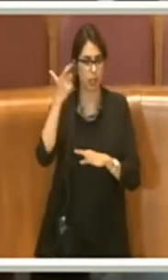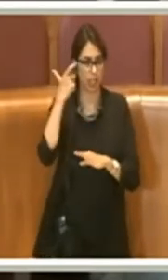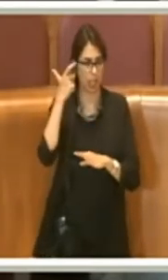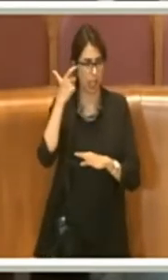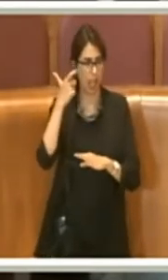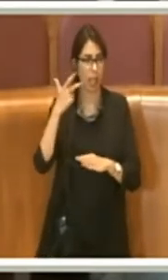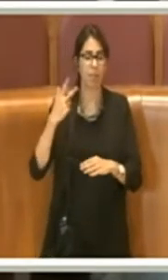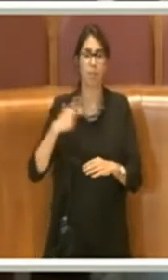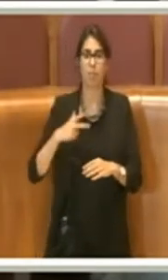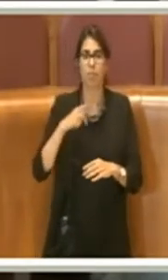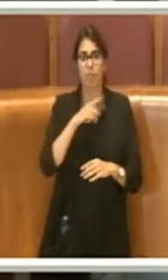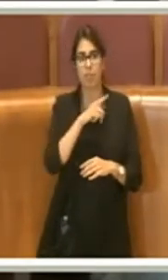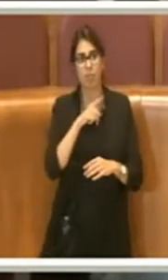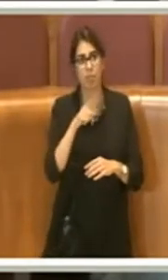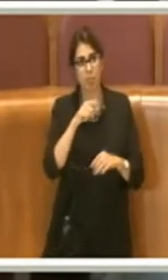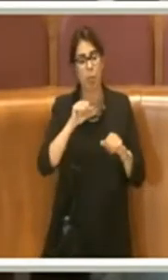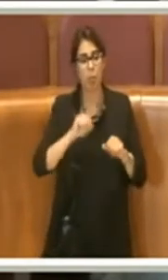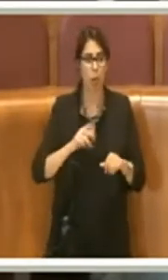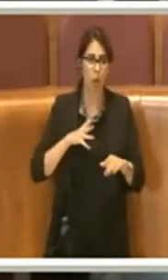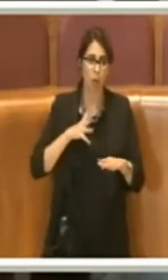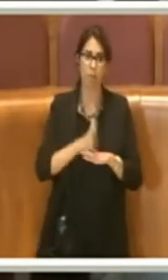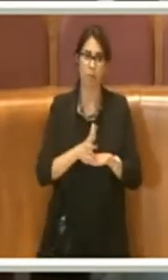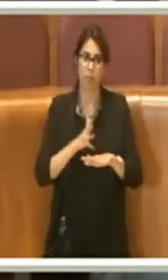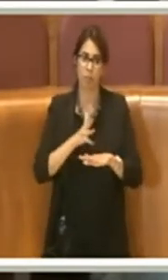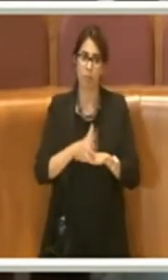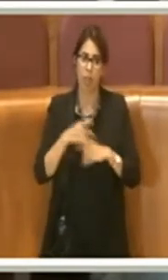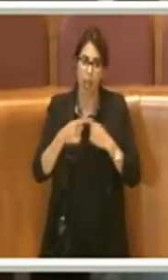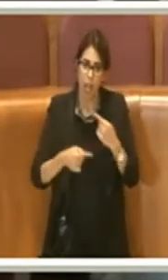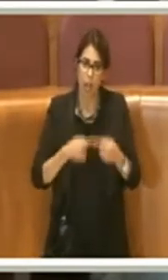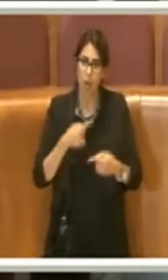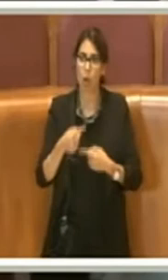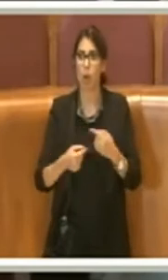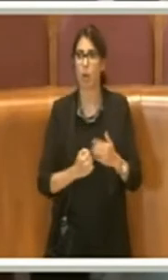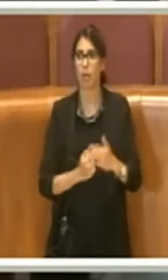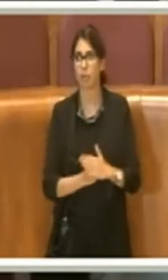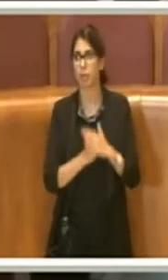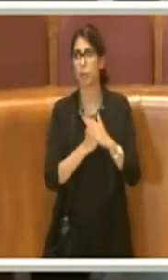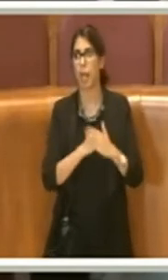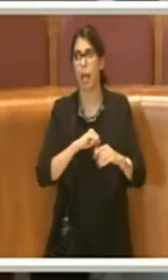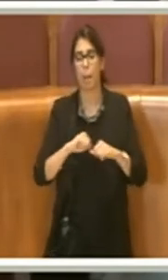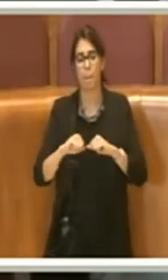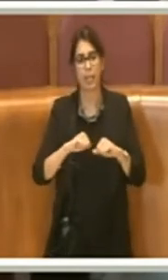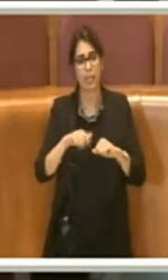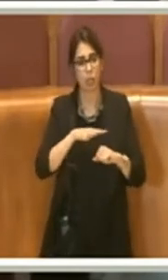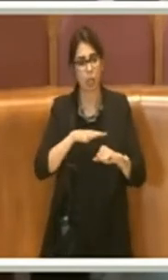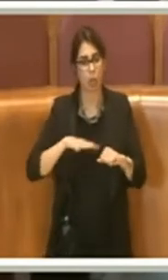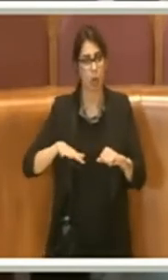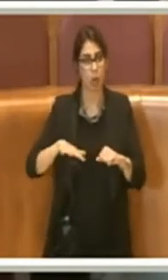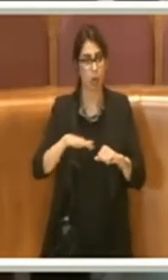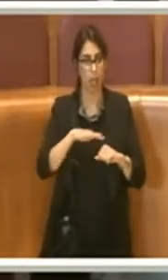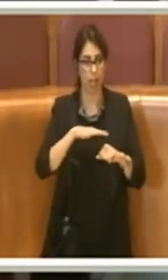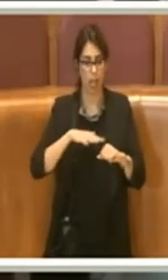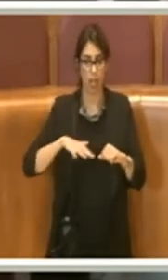ulteriori interventi sul supporto alle amministrazioni locali da parte del